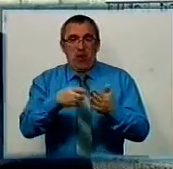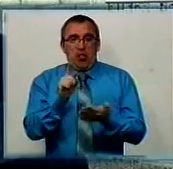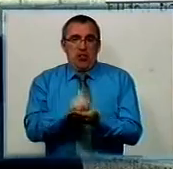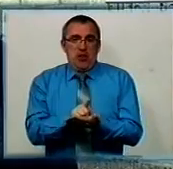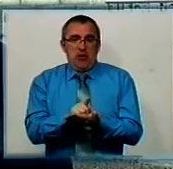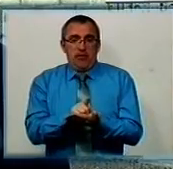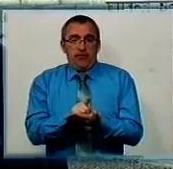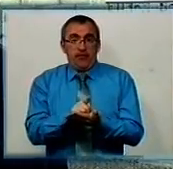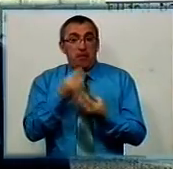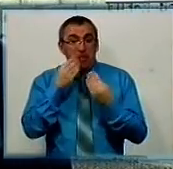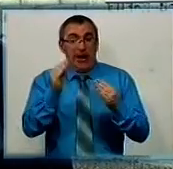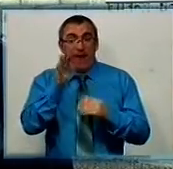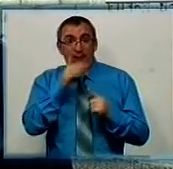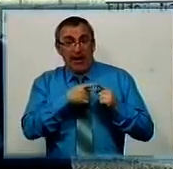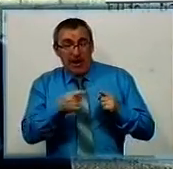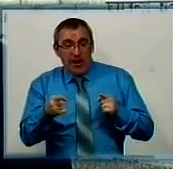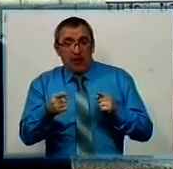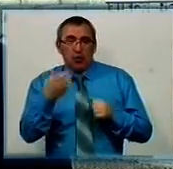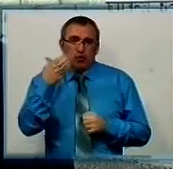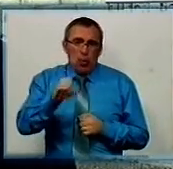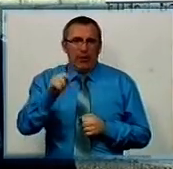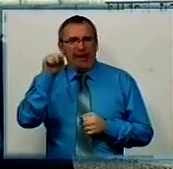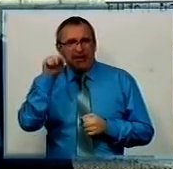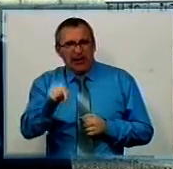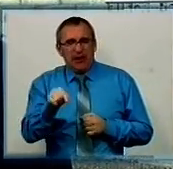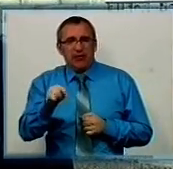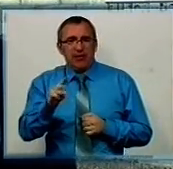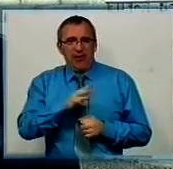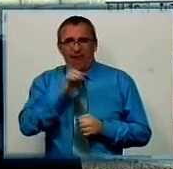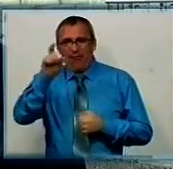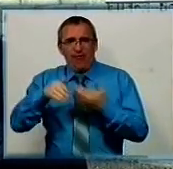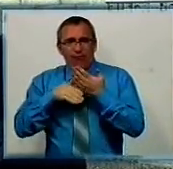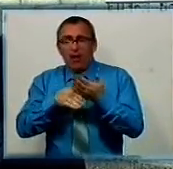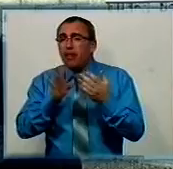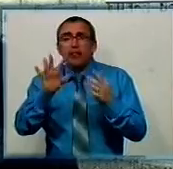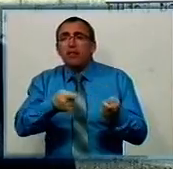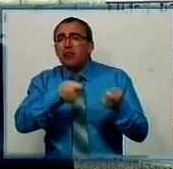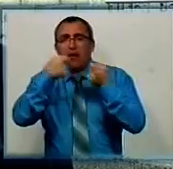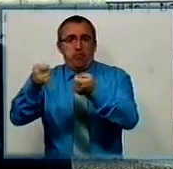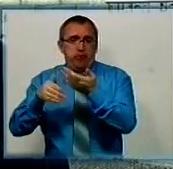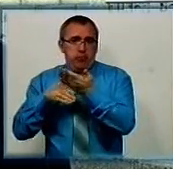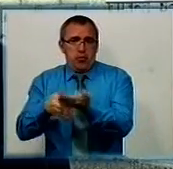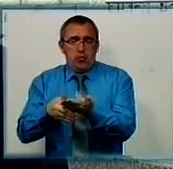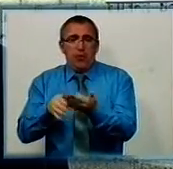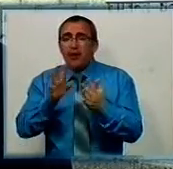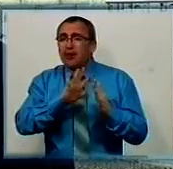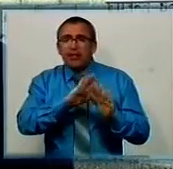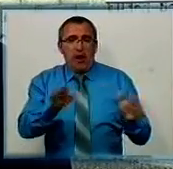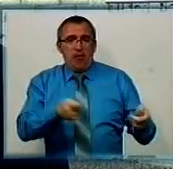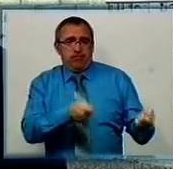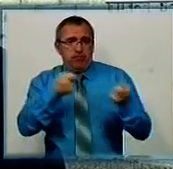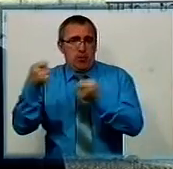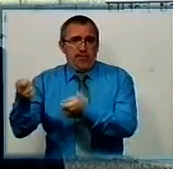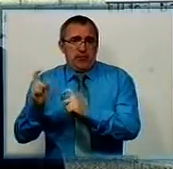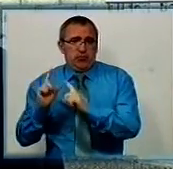время, допустим, сотня, може, тисячі волонтерів не повезуть помощь. Не повезуть, понимаєте?